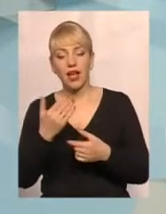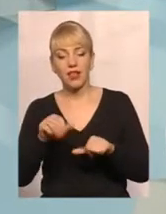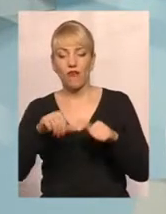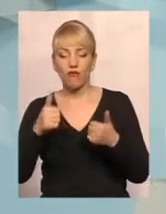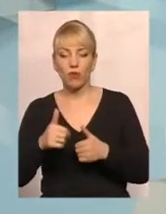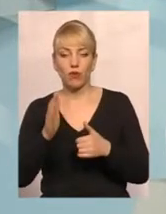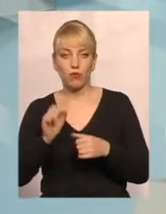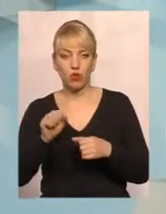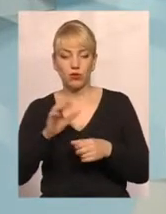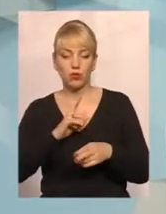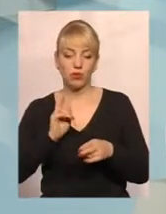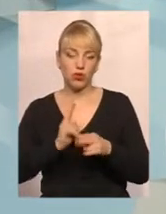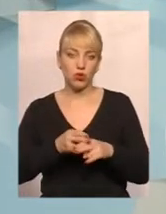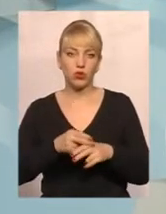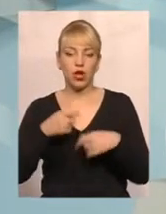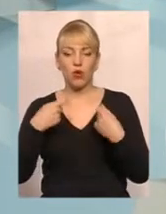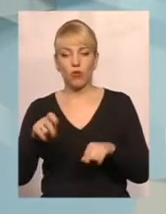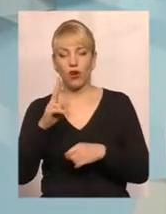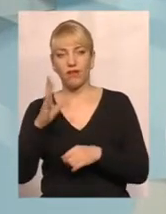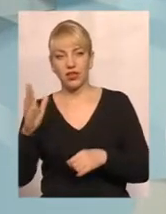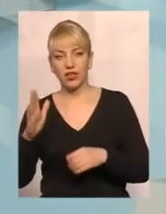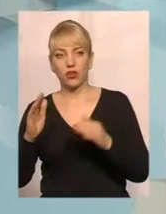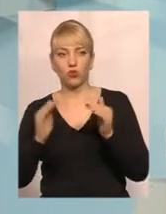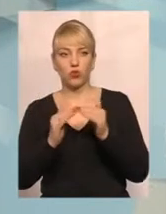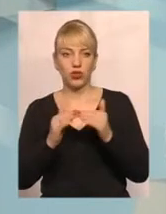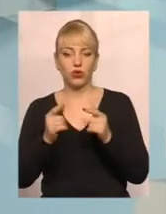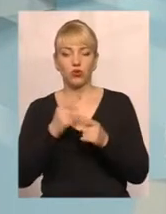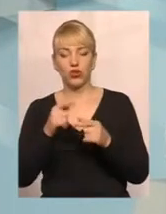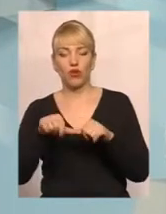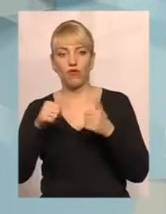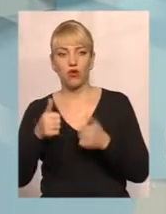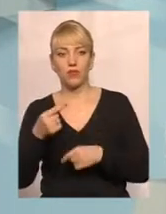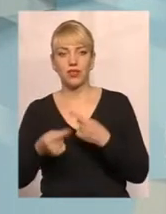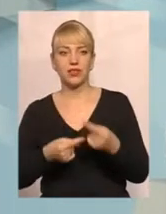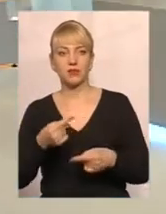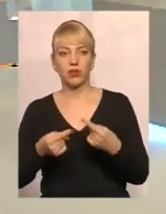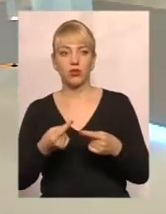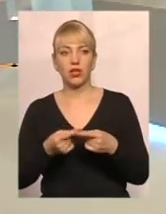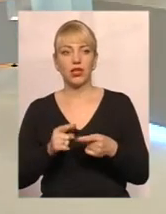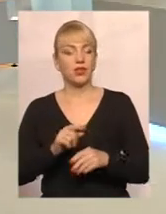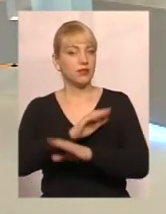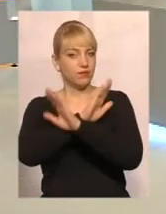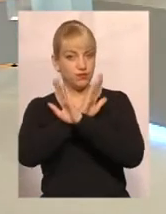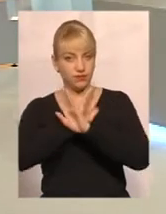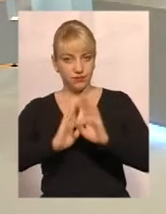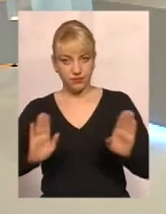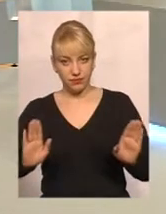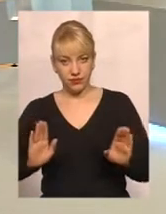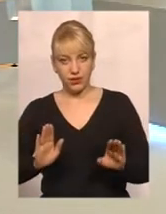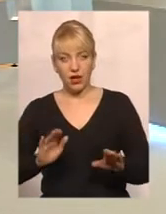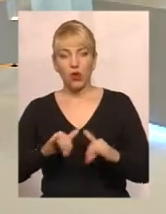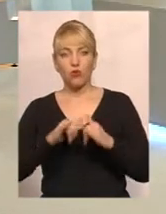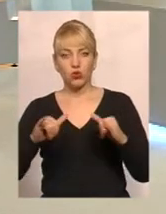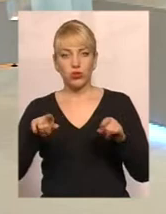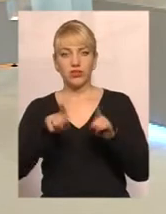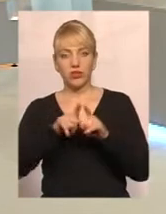перешкодити продажу квартири, будинку чи оформлення спадку? Чи так це? Ні в якому разі. Поширюється